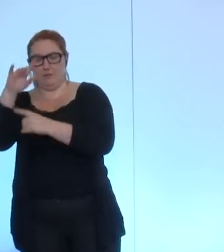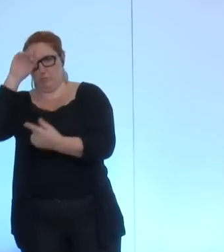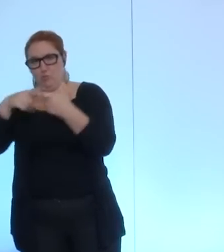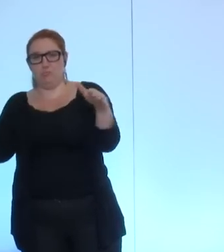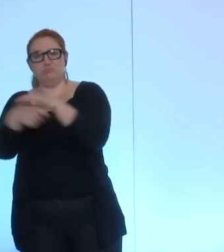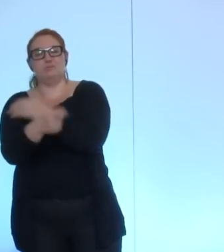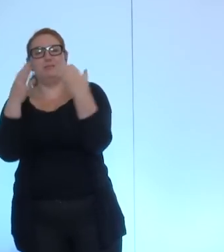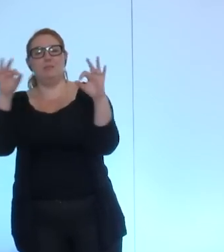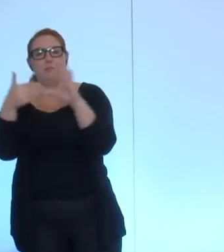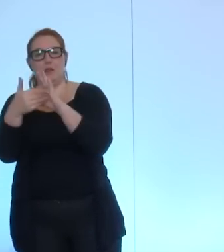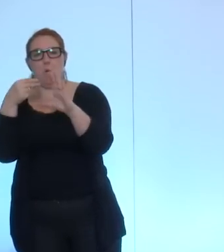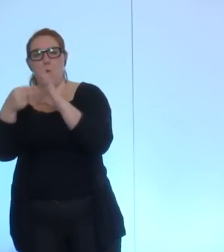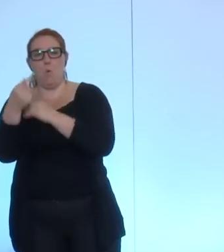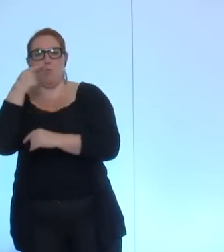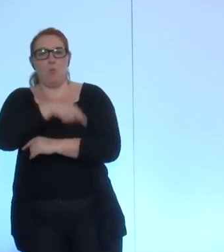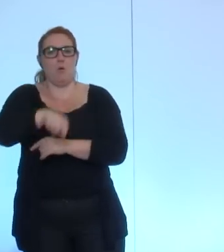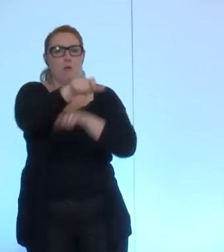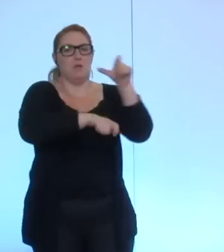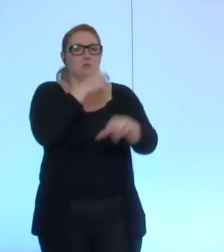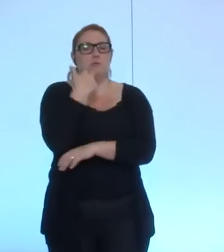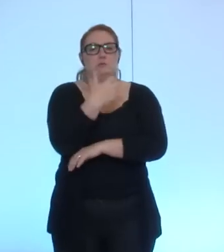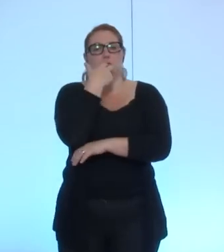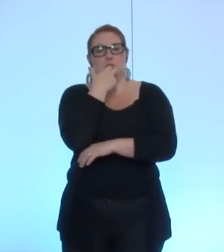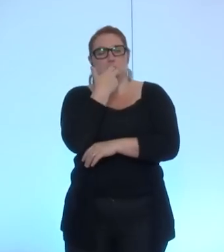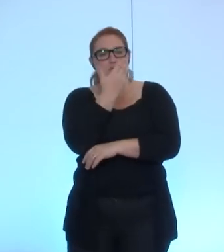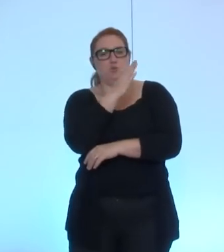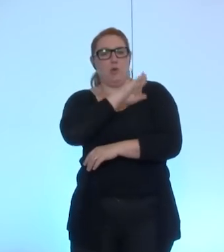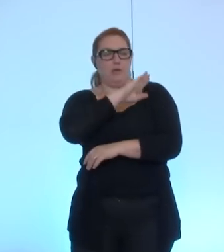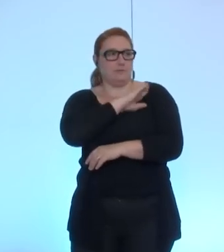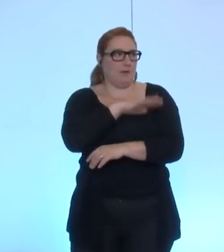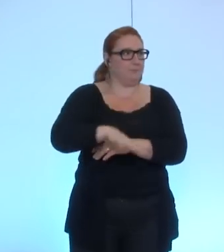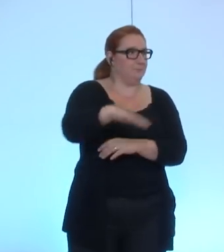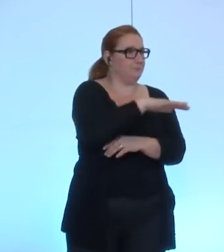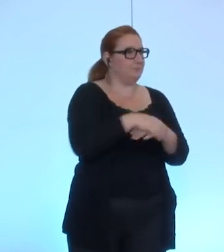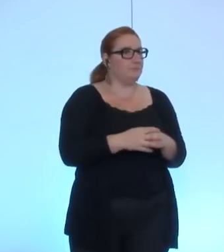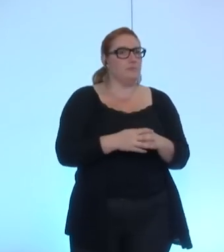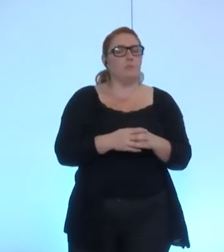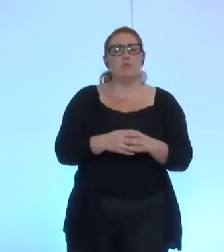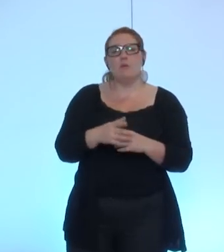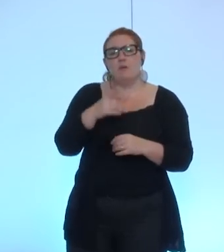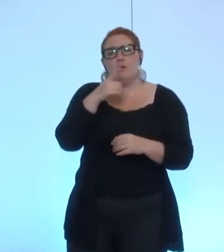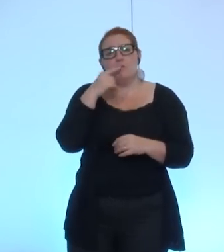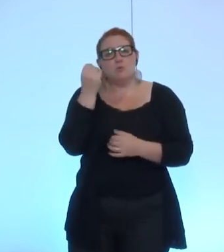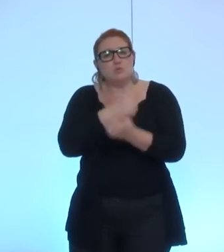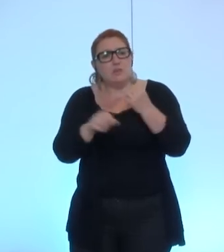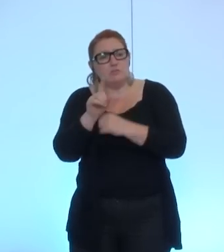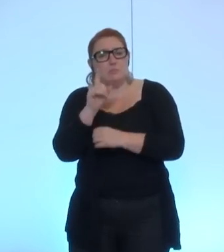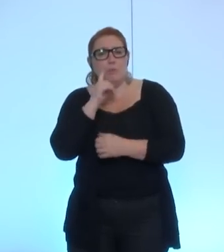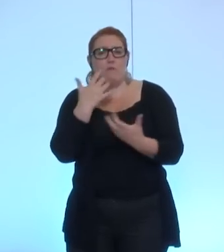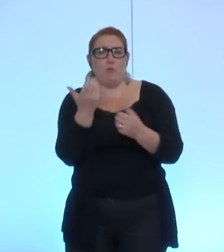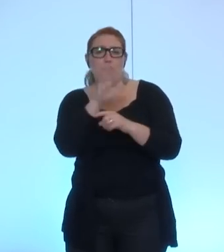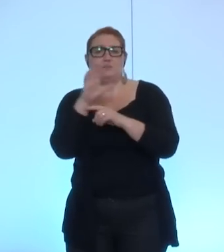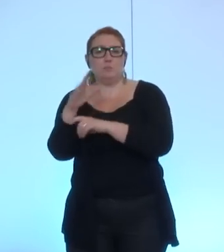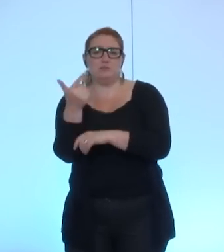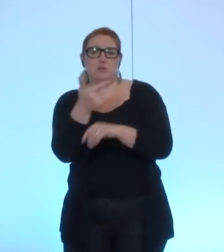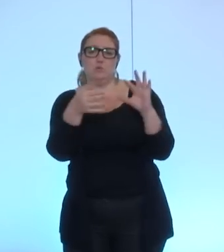civiles de Gaza monsieur Safar si ça ne vous ennuie pas monsieur le maire je vais quand même présenter les deux parce qu sont liés je vous en prie je vous en prie